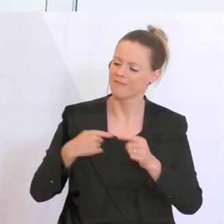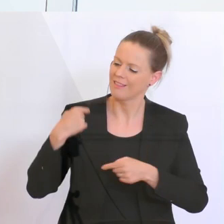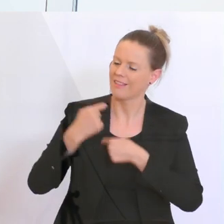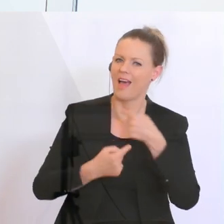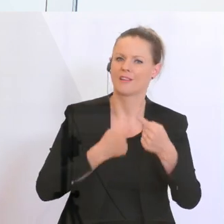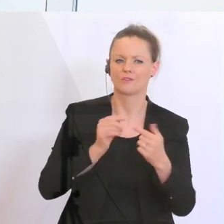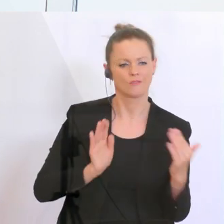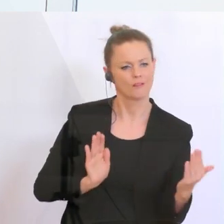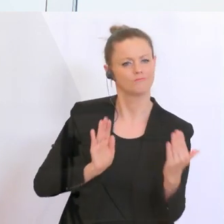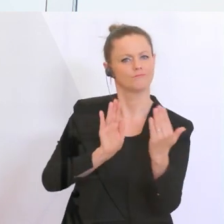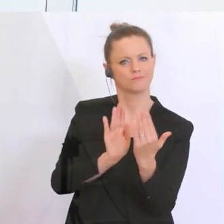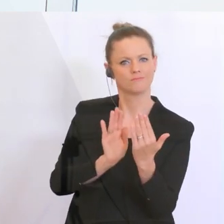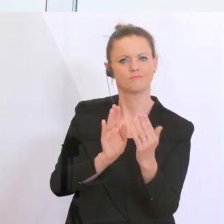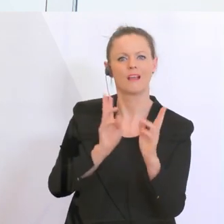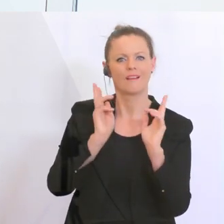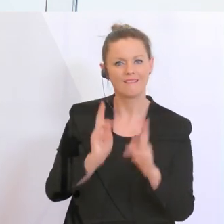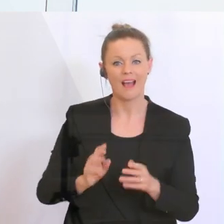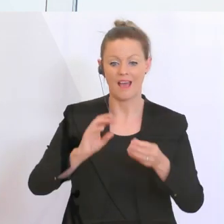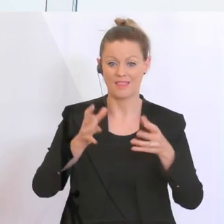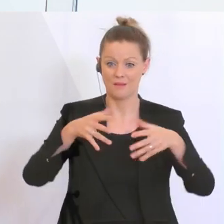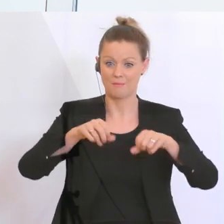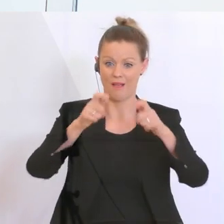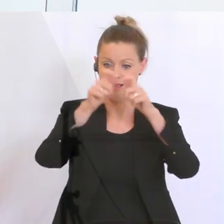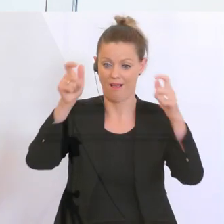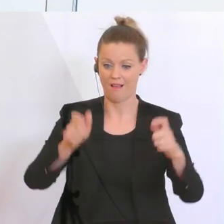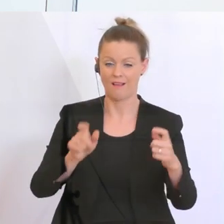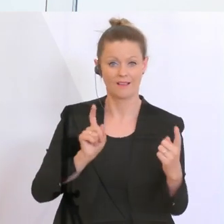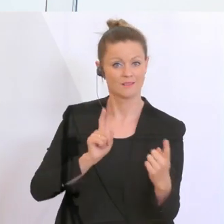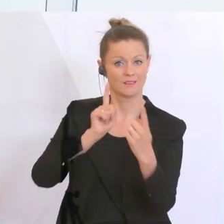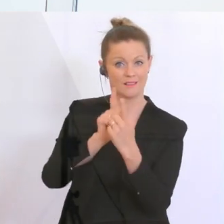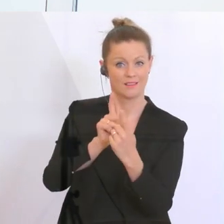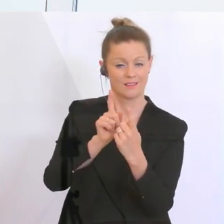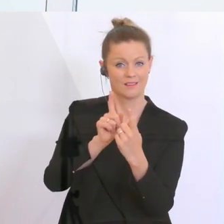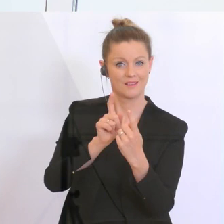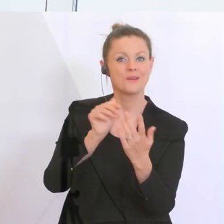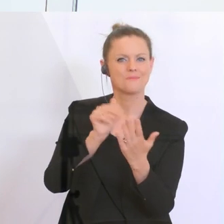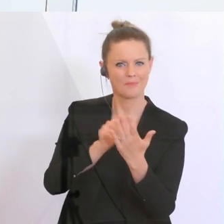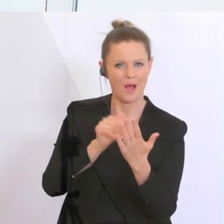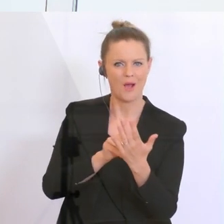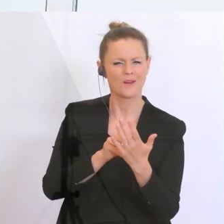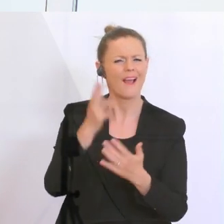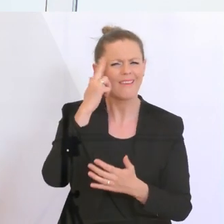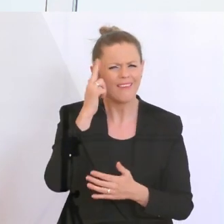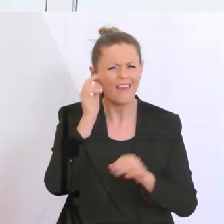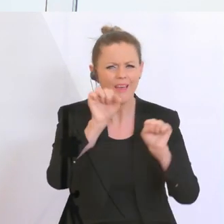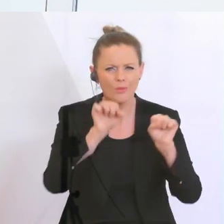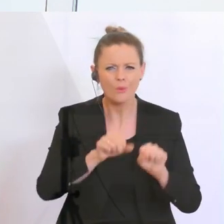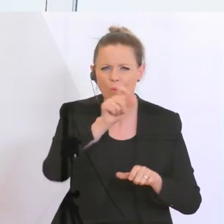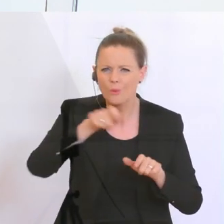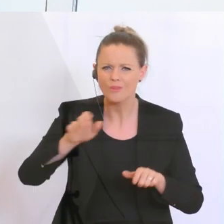Geschäft, wo die Menschen in den Filialen im direkten Kontakt mit unseren Kunden stehen, die unsere Kunden kennen, die auf ihre